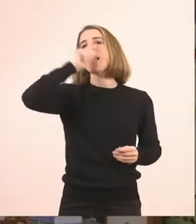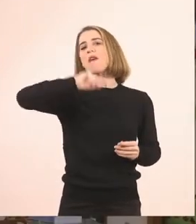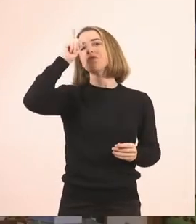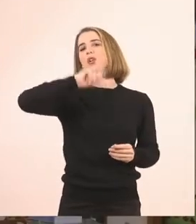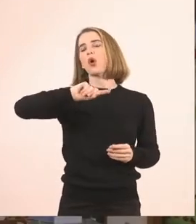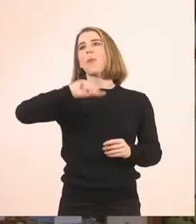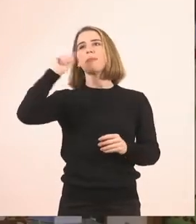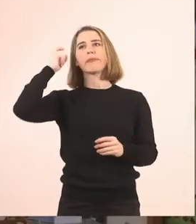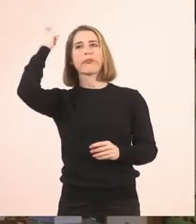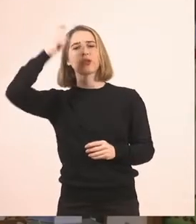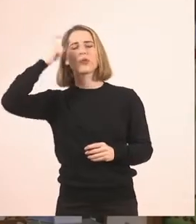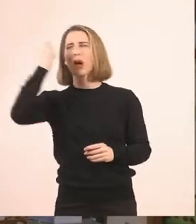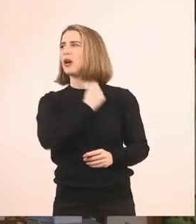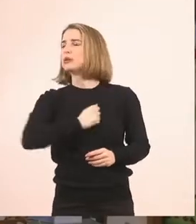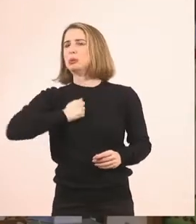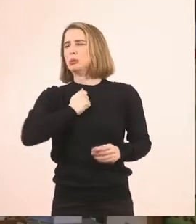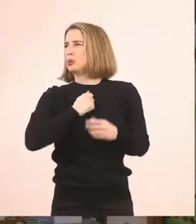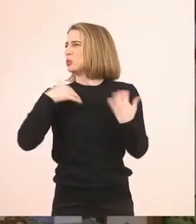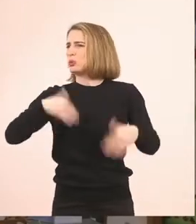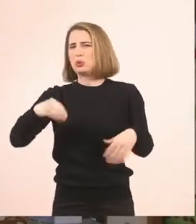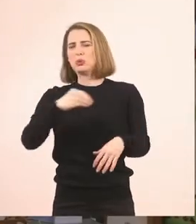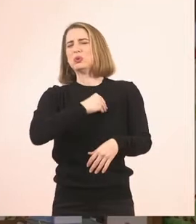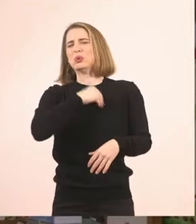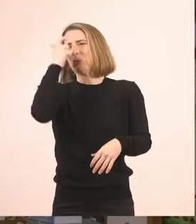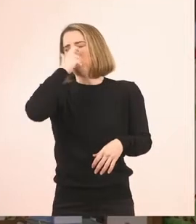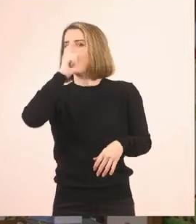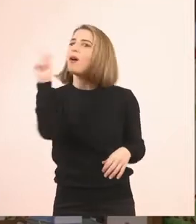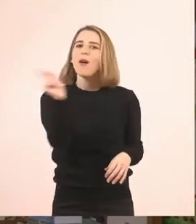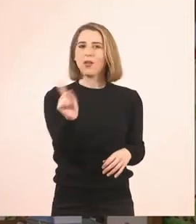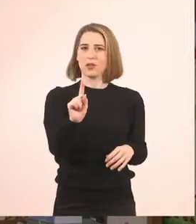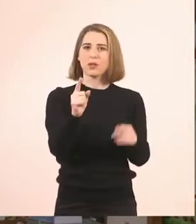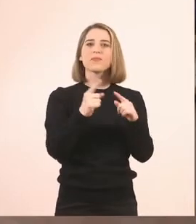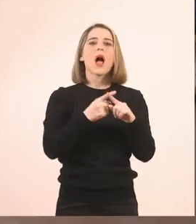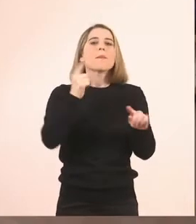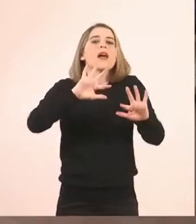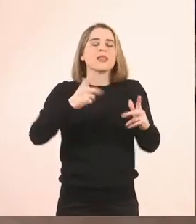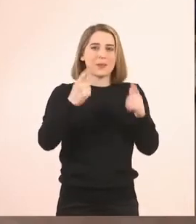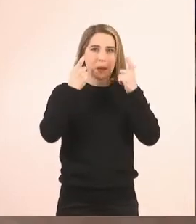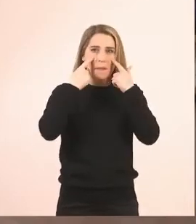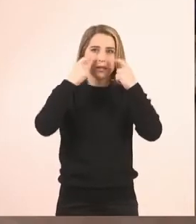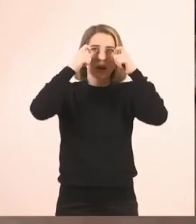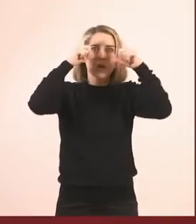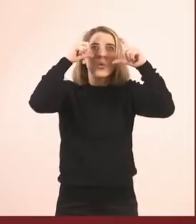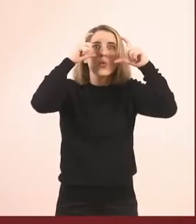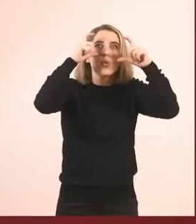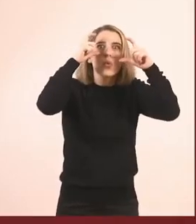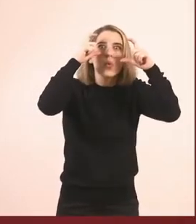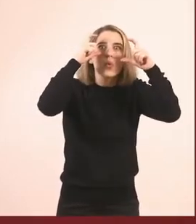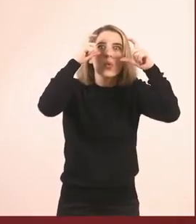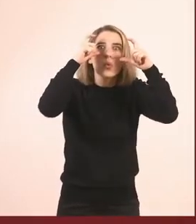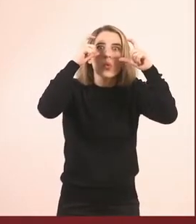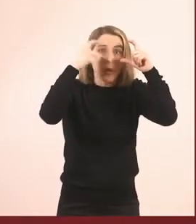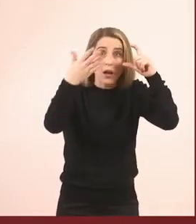κάτι δυσάρεστο για να κλάψουμε. Αυτό που μπορείτε να κάνετε, είναι απλά να γουρλώσετε τα ματάκια σας. Για γουρλώστε τα όλοι να σας δω.